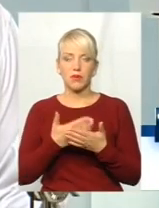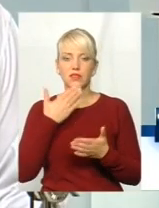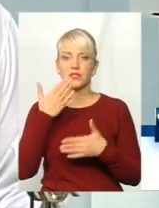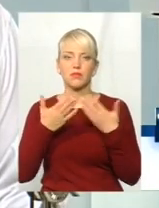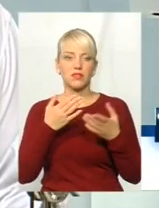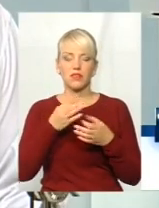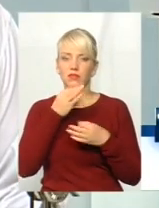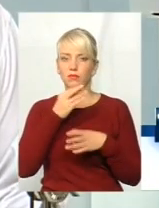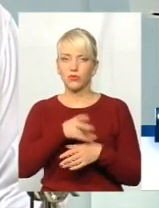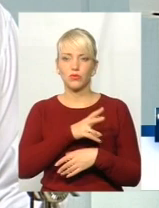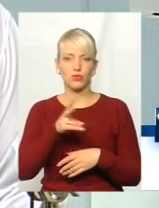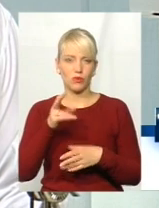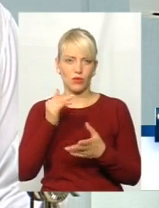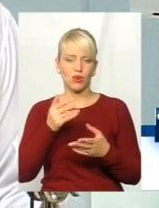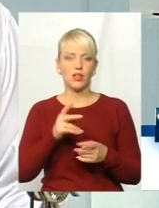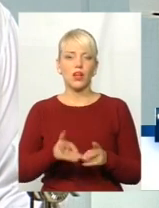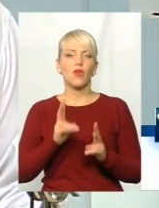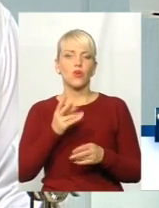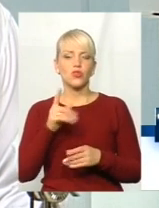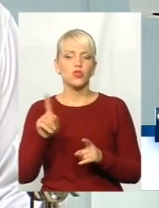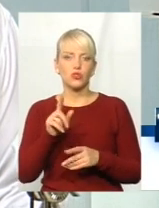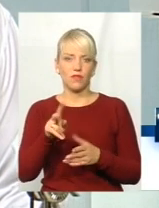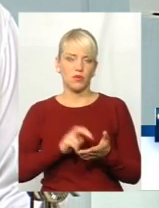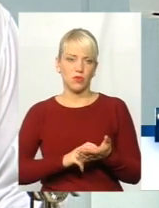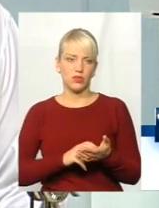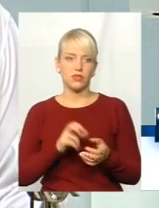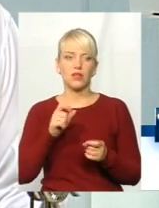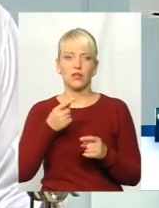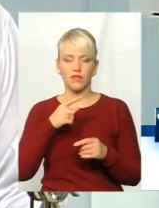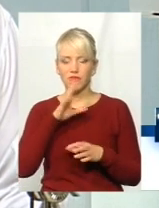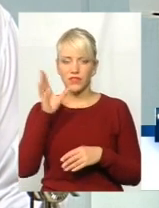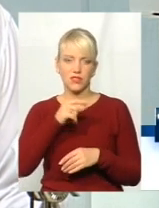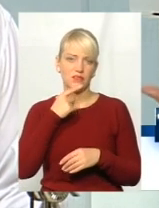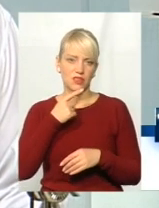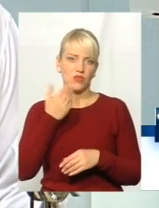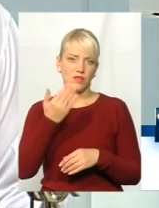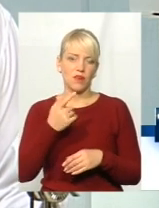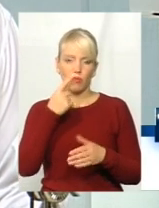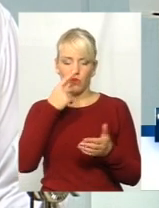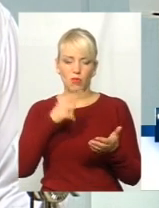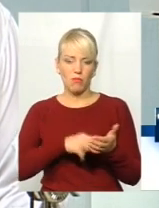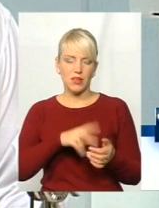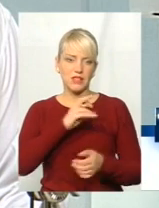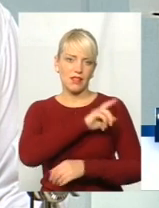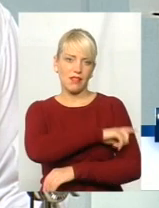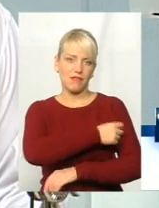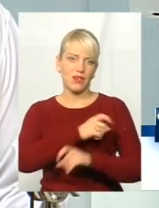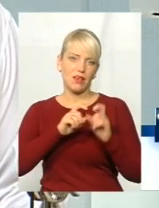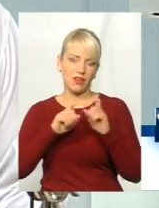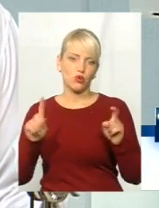пересічного перехожого, що ви найбільше боїтесь. напевно, що попасти в лікарню. Тоді тільки надія на Господа Бога